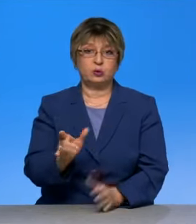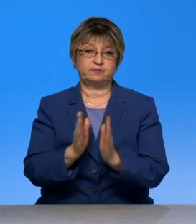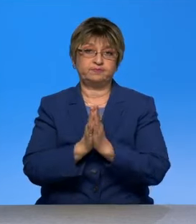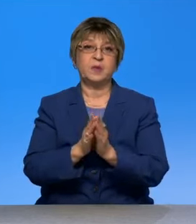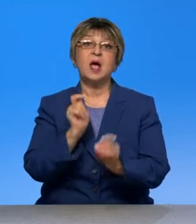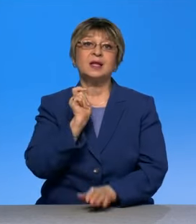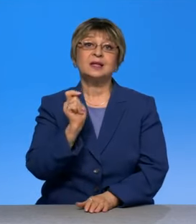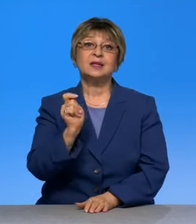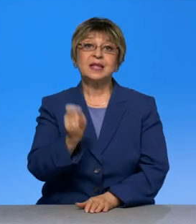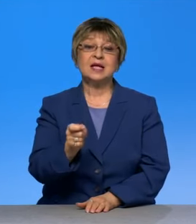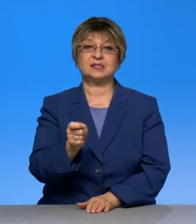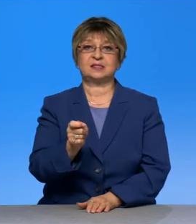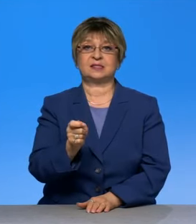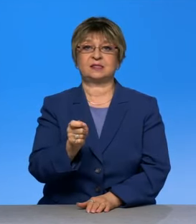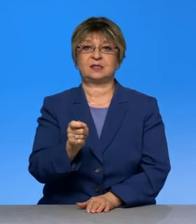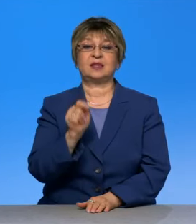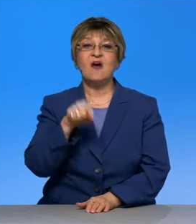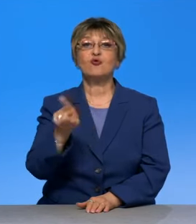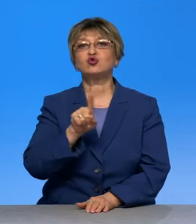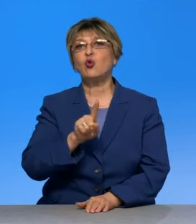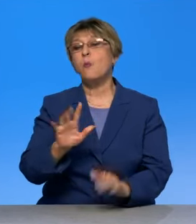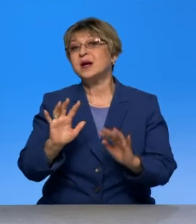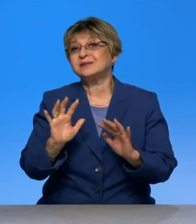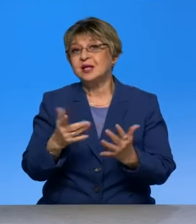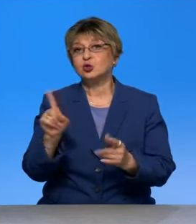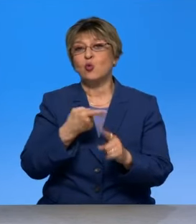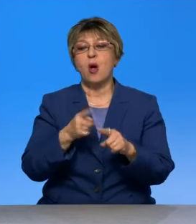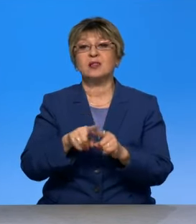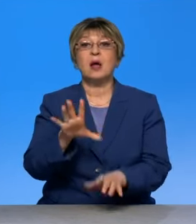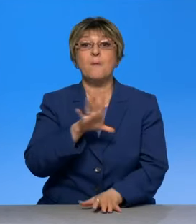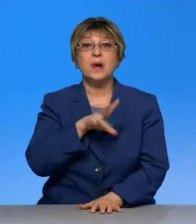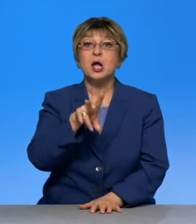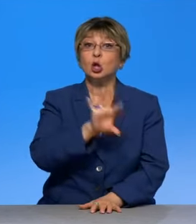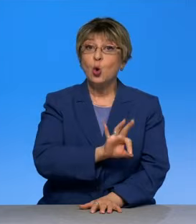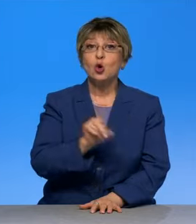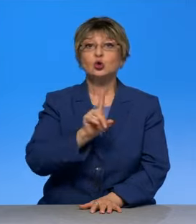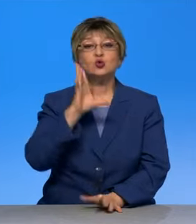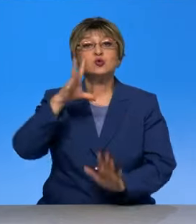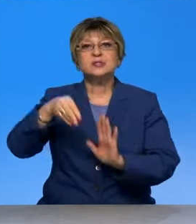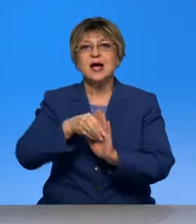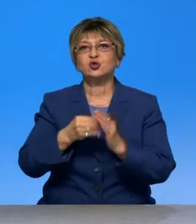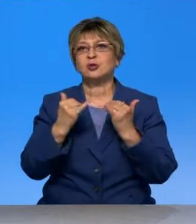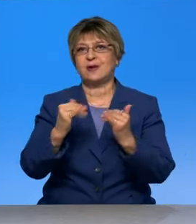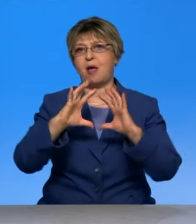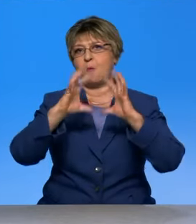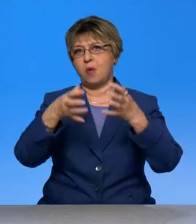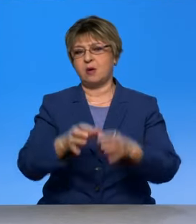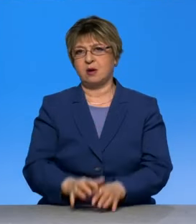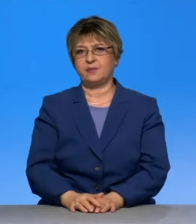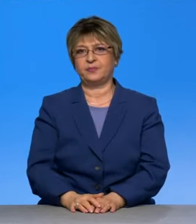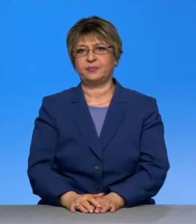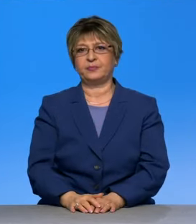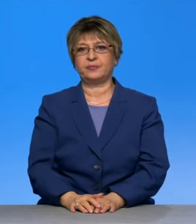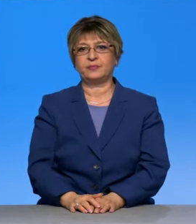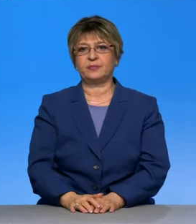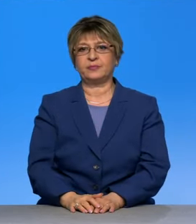определение тому, что произошло, что это было и что это значило для мира. Вы знаете, я посмотрел последние